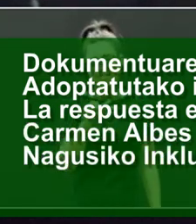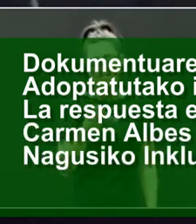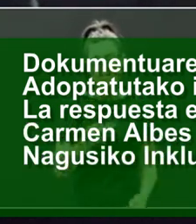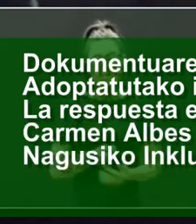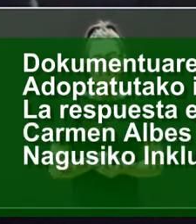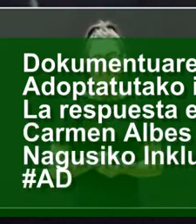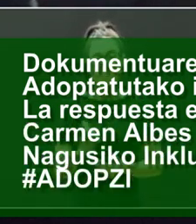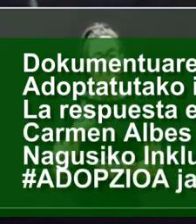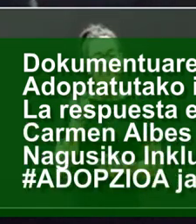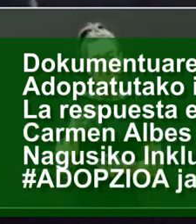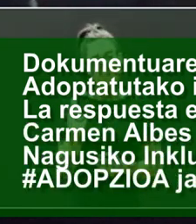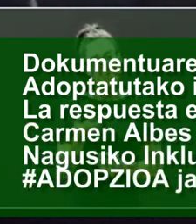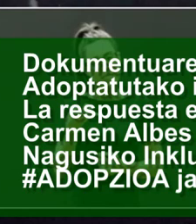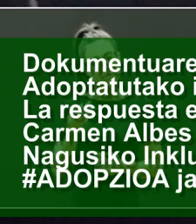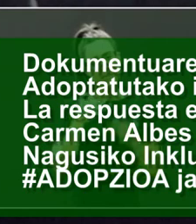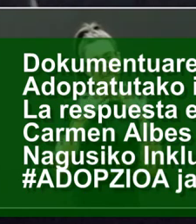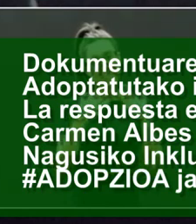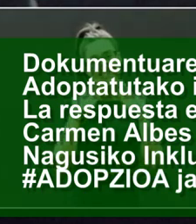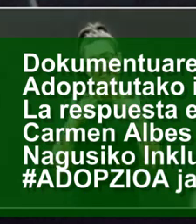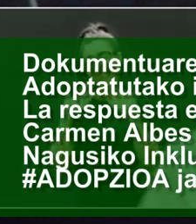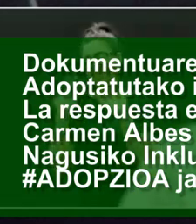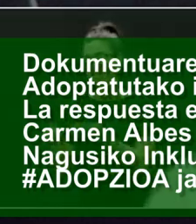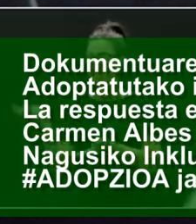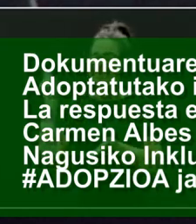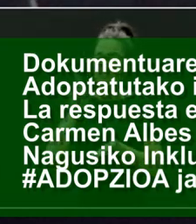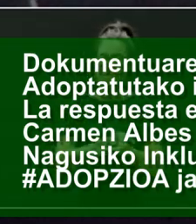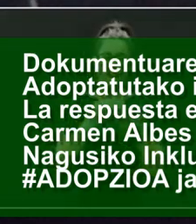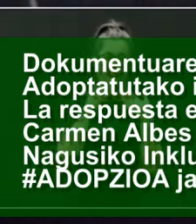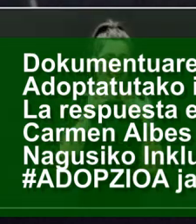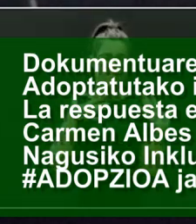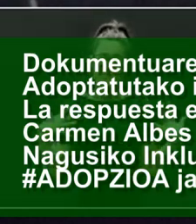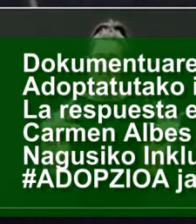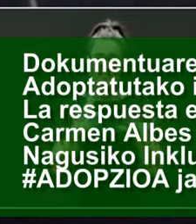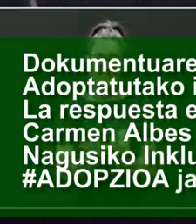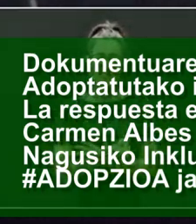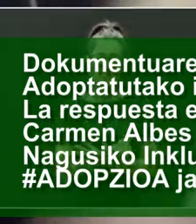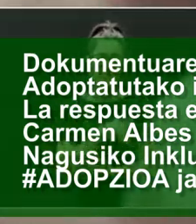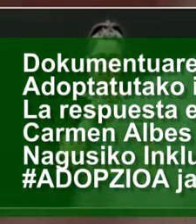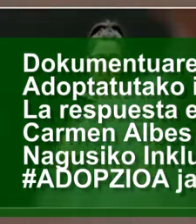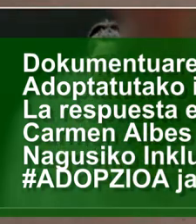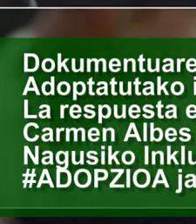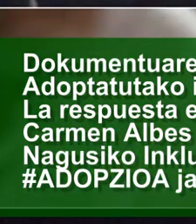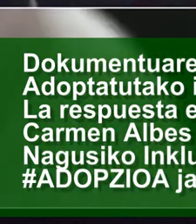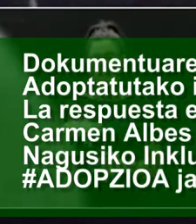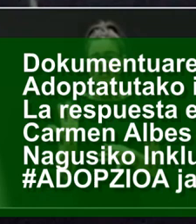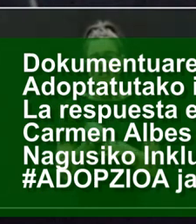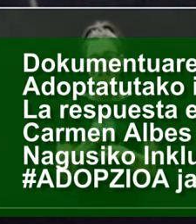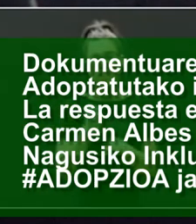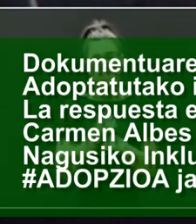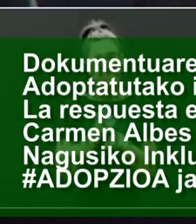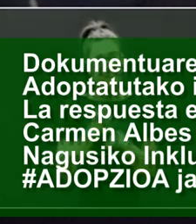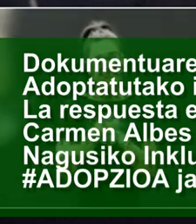neuk eman behar ditut. Eskerrak guztioi, lan honetan, ni egon aurretik